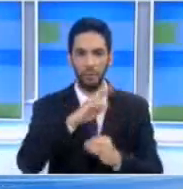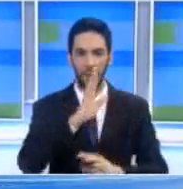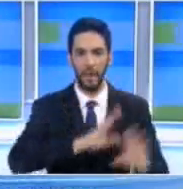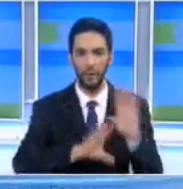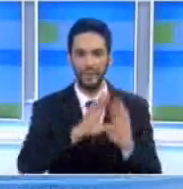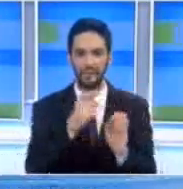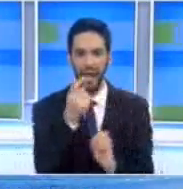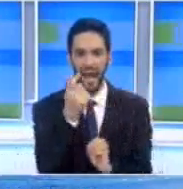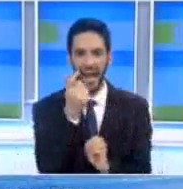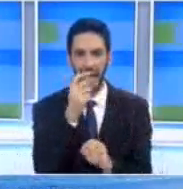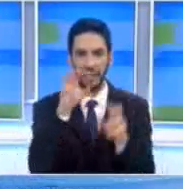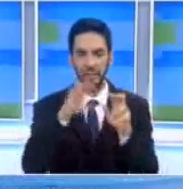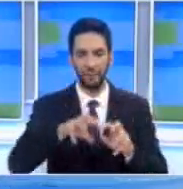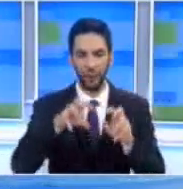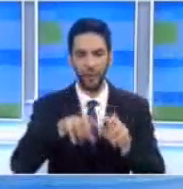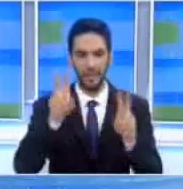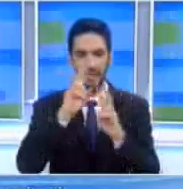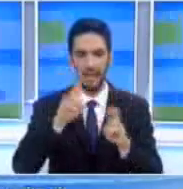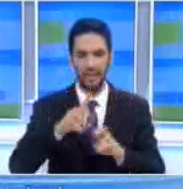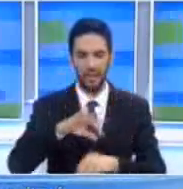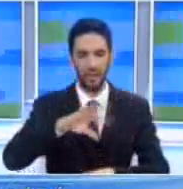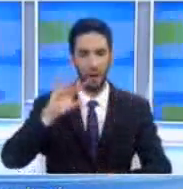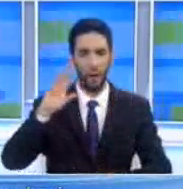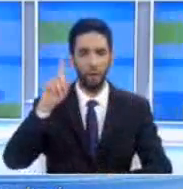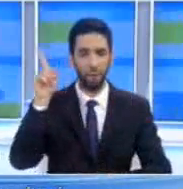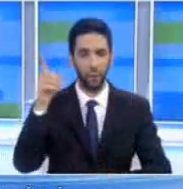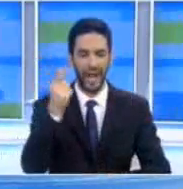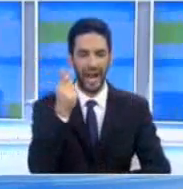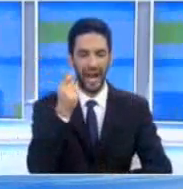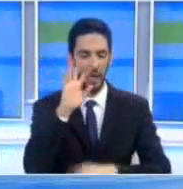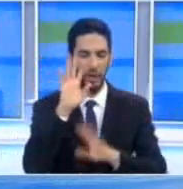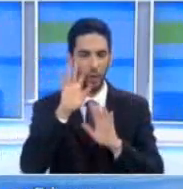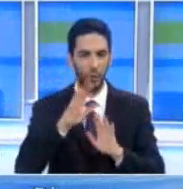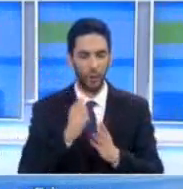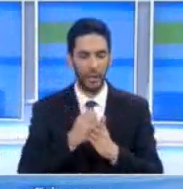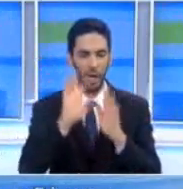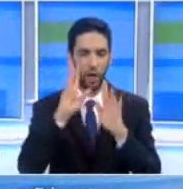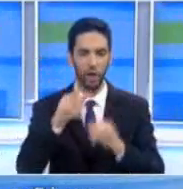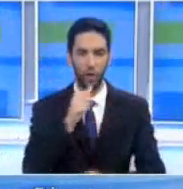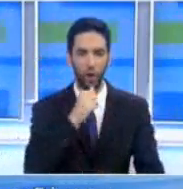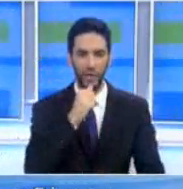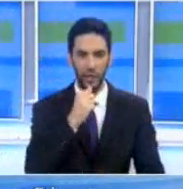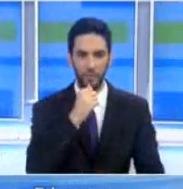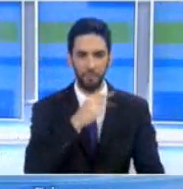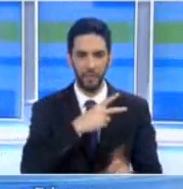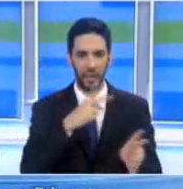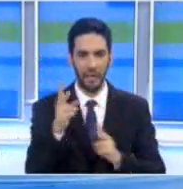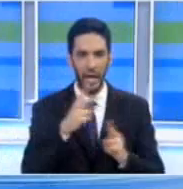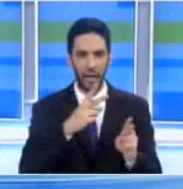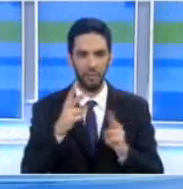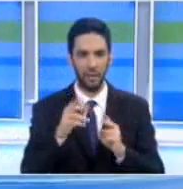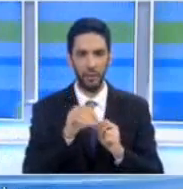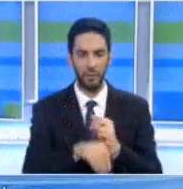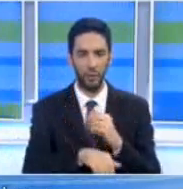έθριος με τοπικά αυξημένες νεφώσεις που αναμένεται να φέρουν μεμονωμένες βροχές ή και κατηγίδες. Στα ψηλότερο ορεινά ενδέχεται να πέσει χιόνι ή